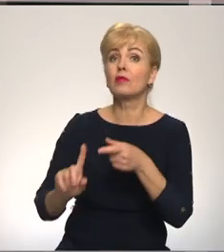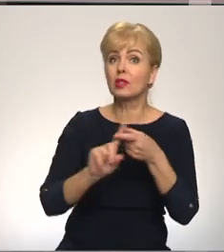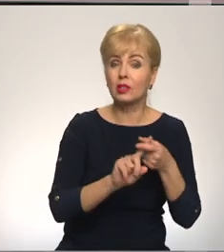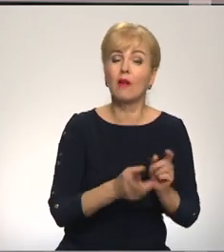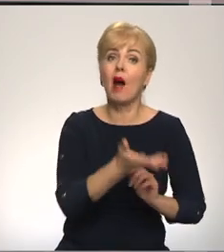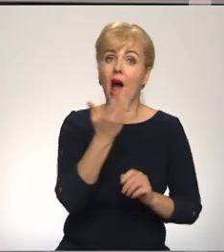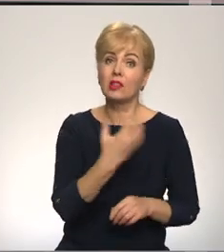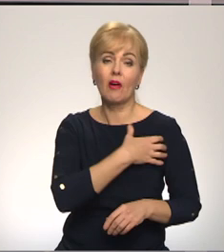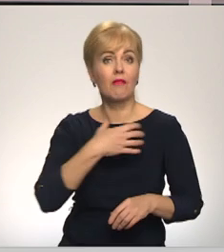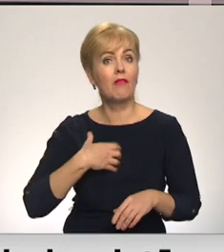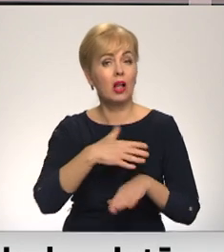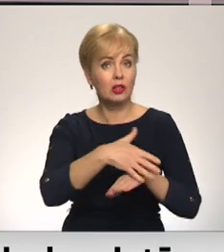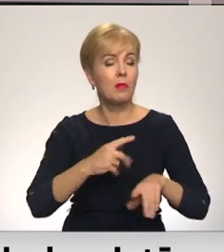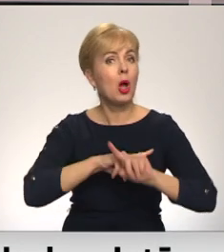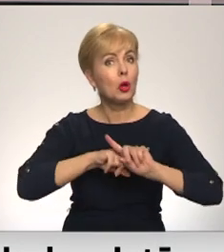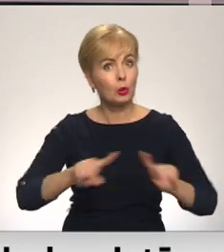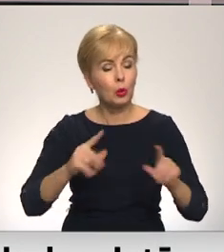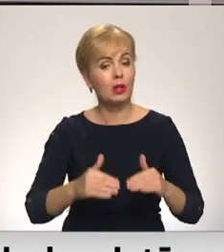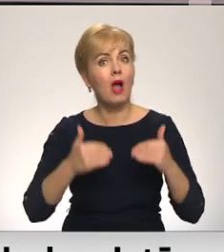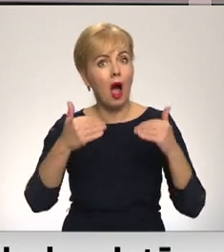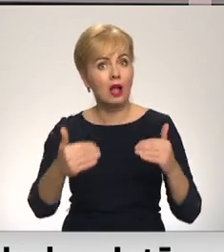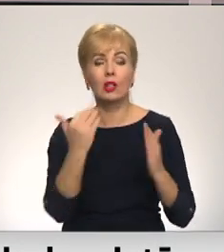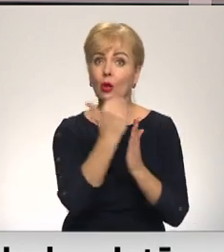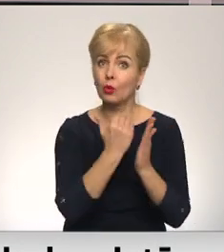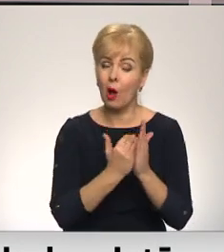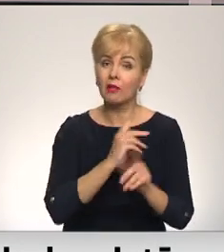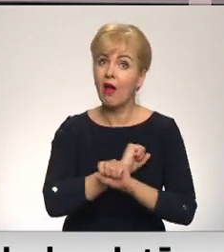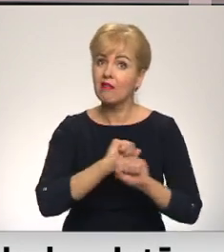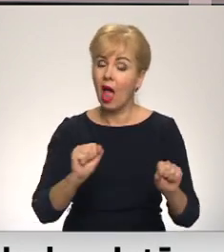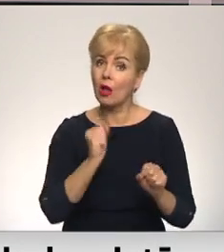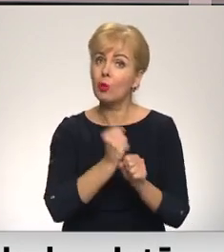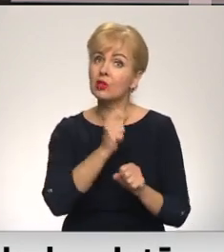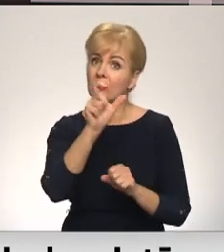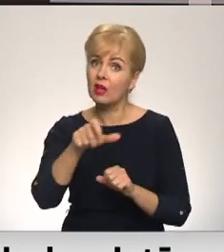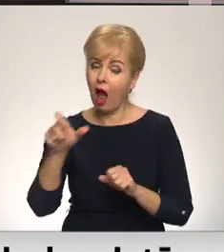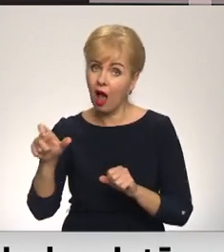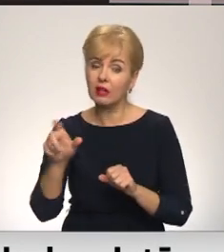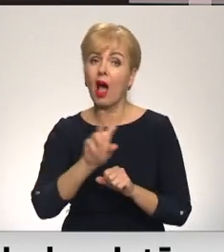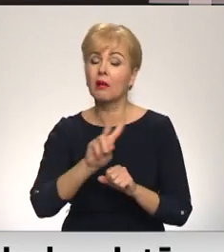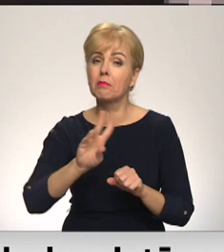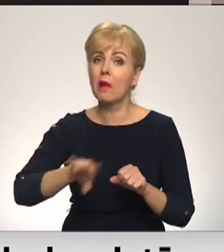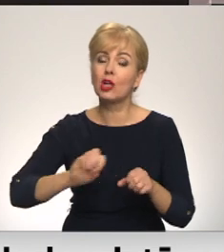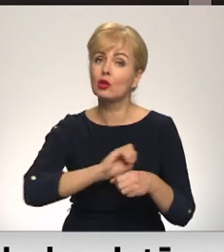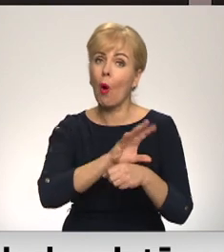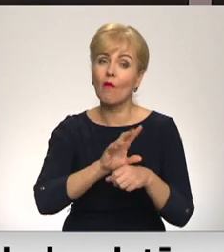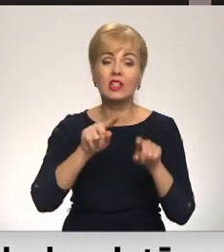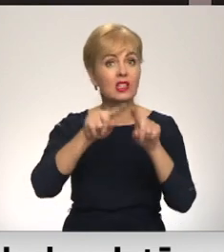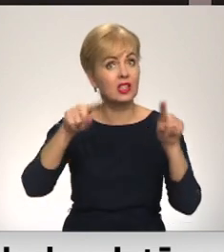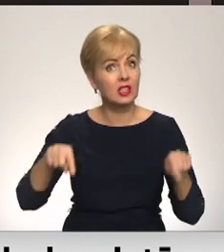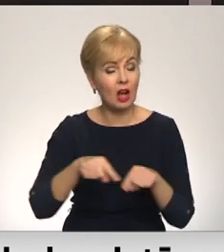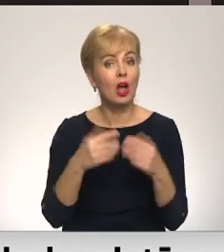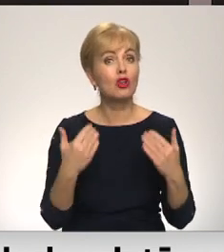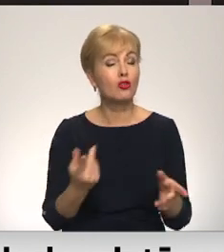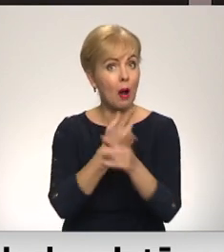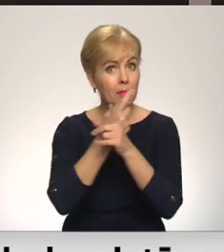valdību un saimu, nekvējoties atcelt noteikumus, kas neļauj strādāt cilvēkiem bez COVID-19 certifikāta. To